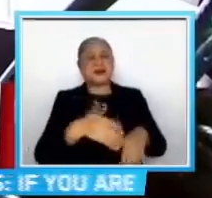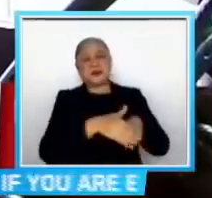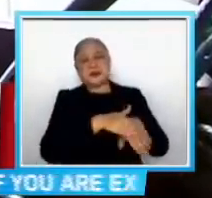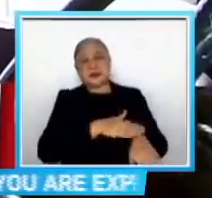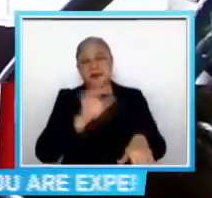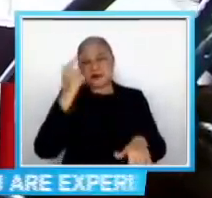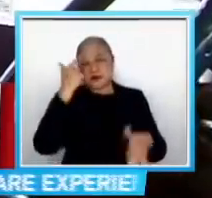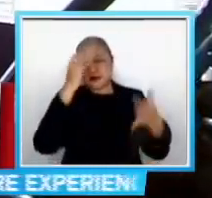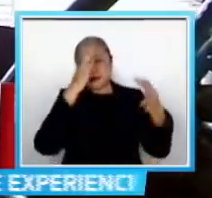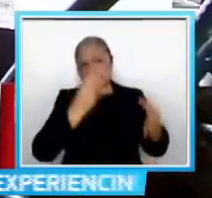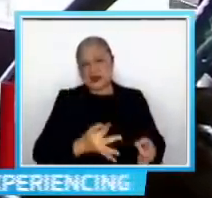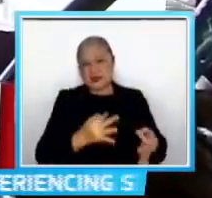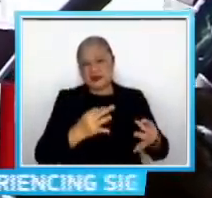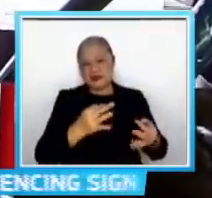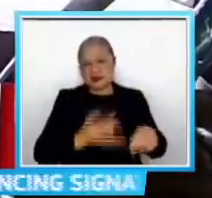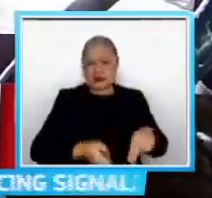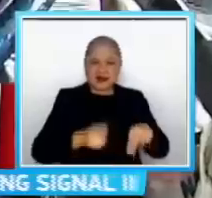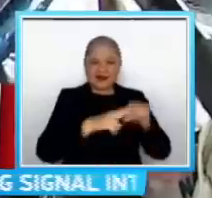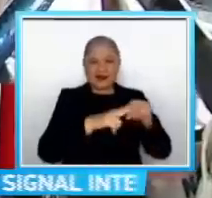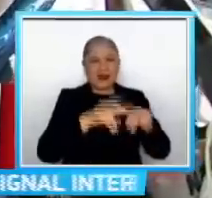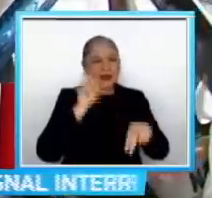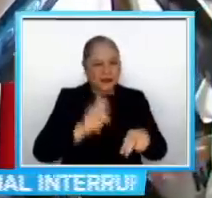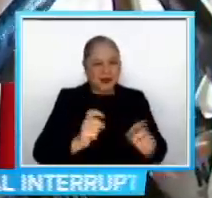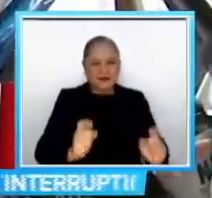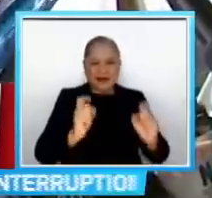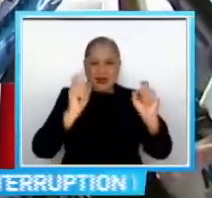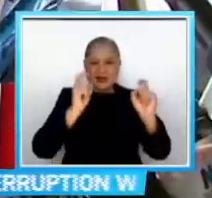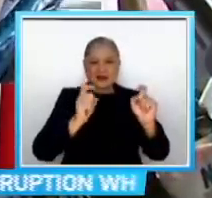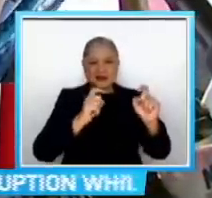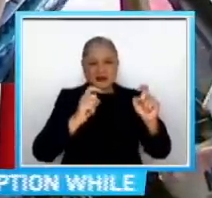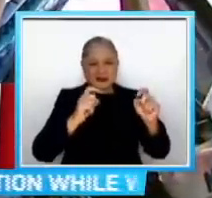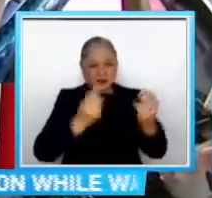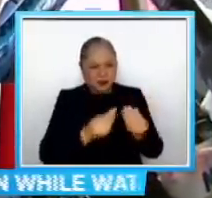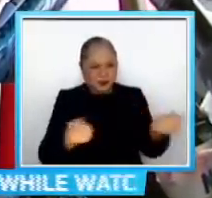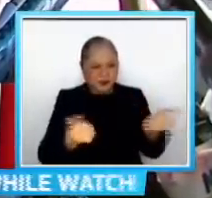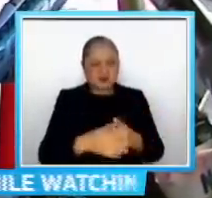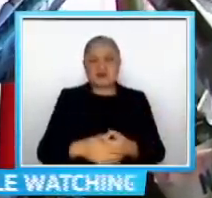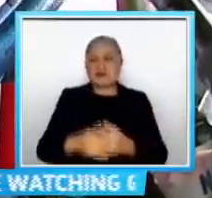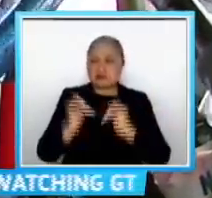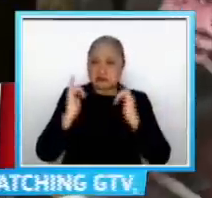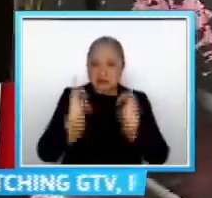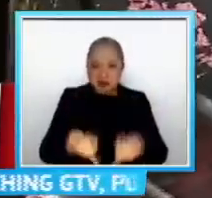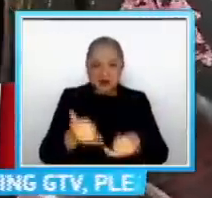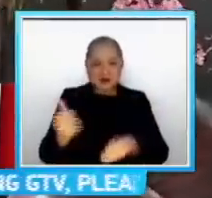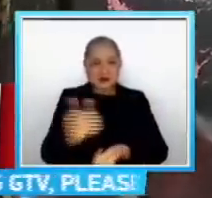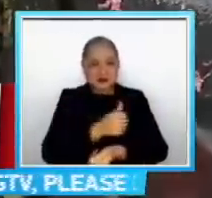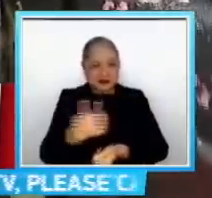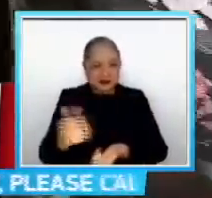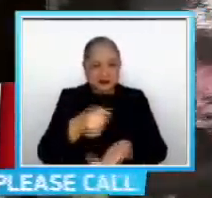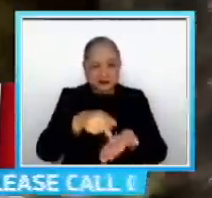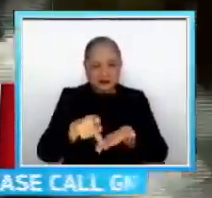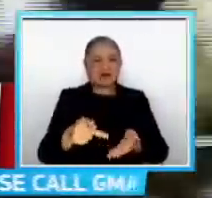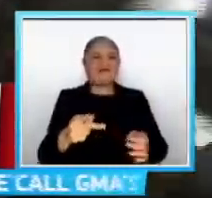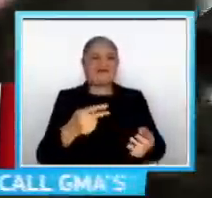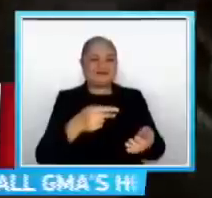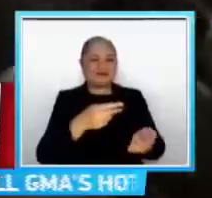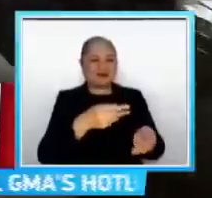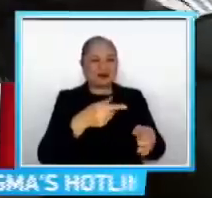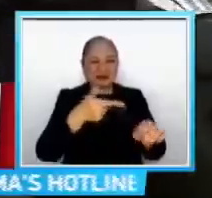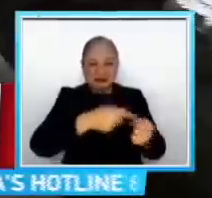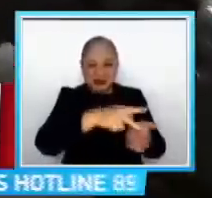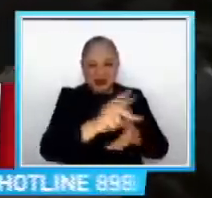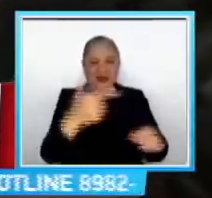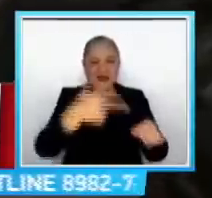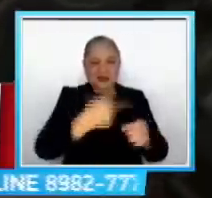Magtaas Lapat aksyon ka agad Ganon pa rin ang pamasahe Napupunta lang sa diesel And by sa 9 pesos minimum fare,